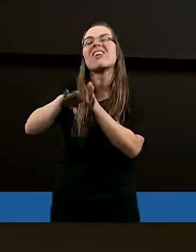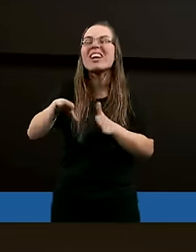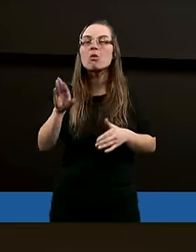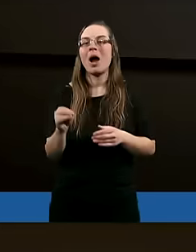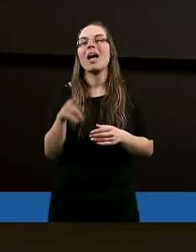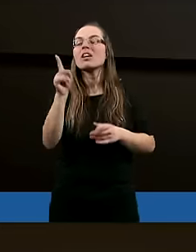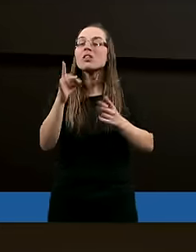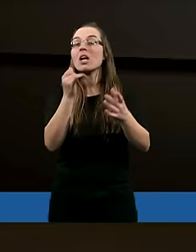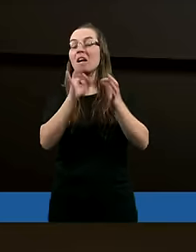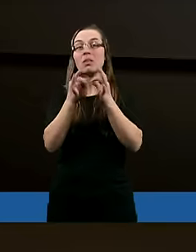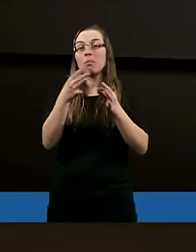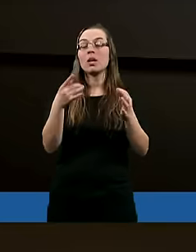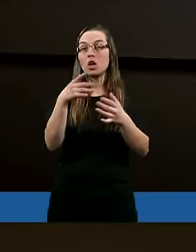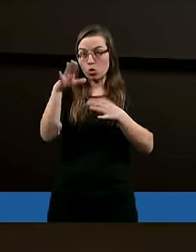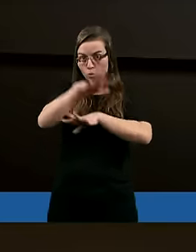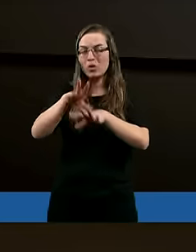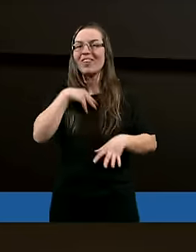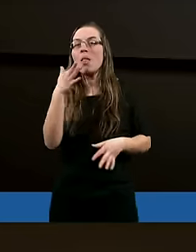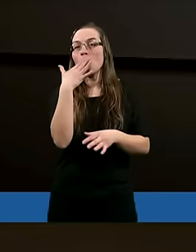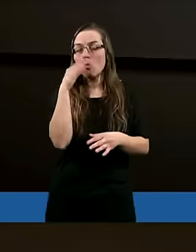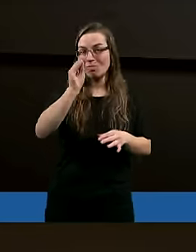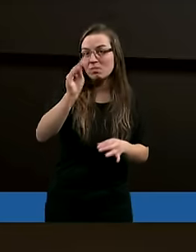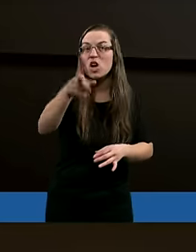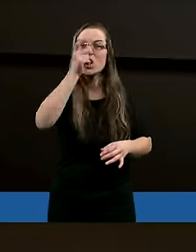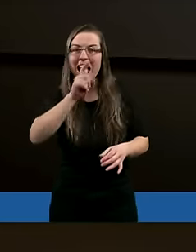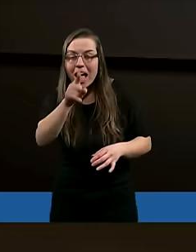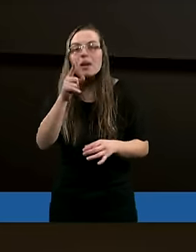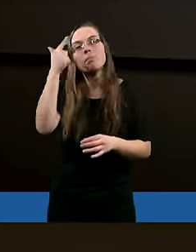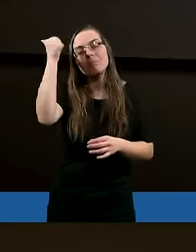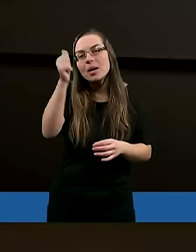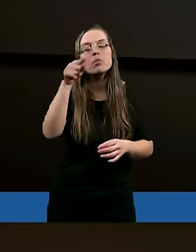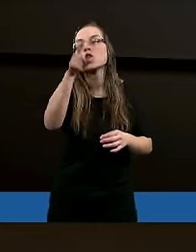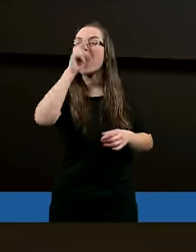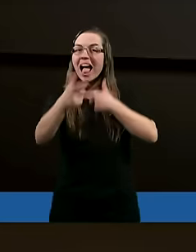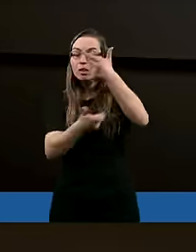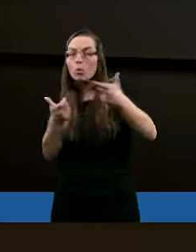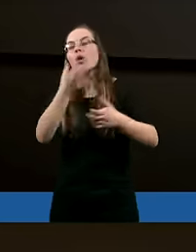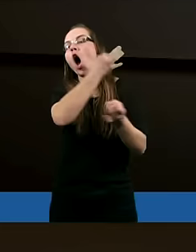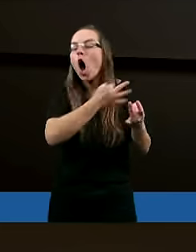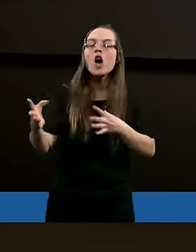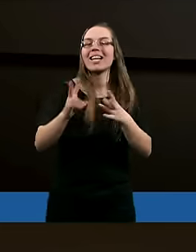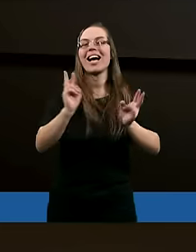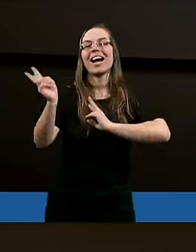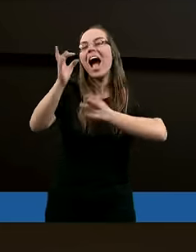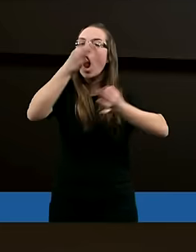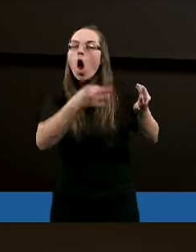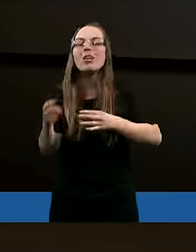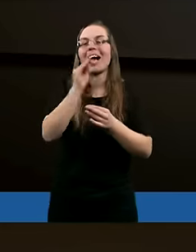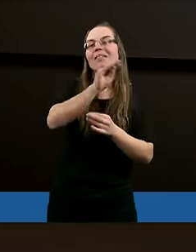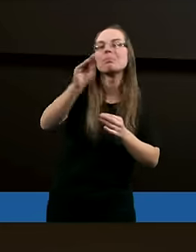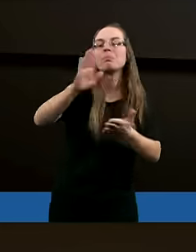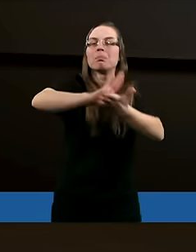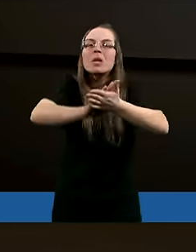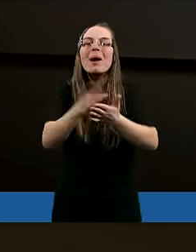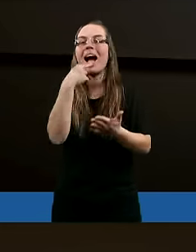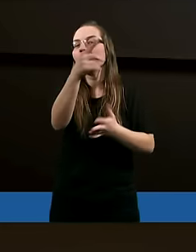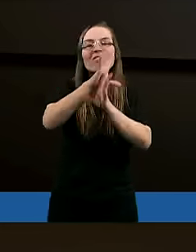od razu Duch Święty nam mówi, źle zrobiłeś, czytam Biblię i wiem, że źle zrobiłem, od razu reagować, od razu poprawiać, od